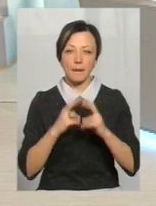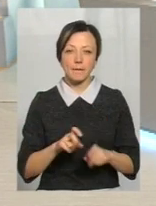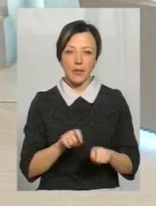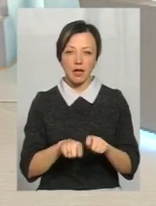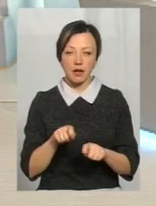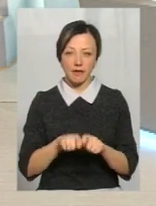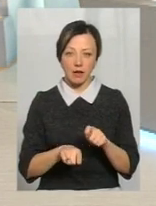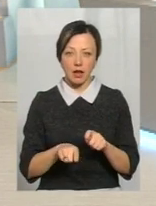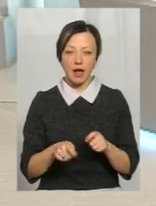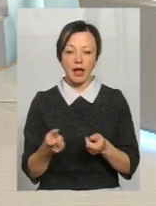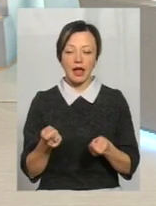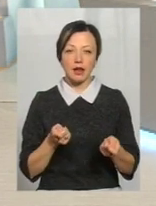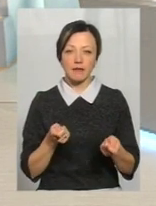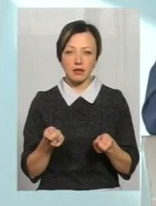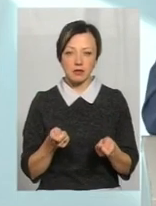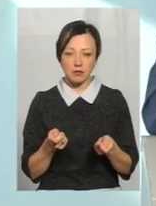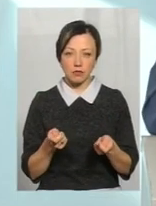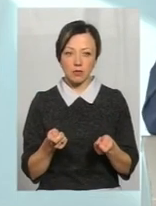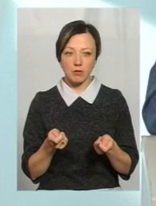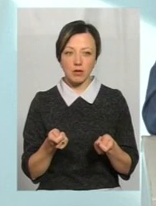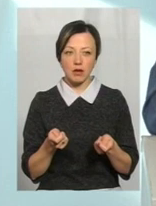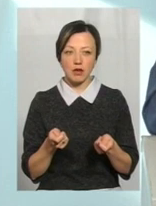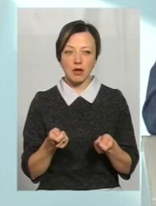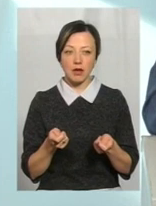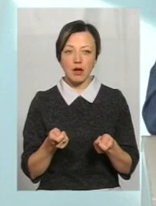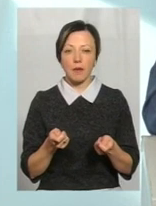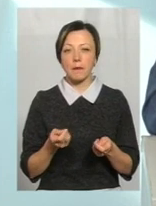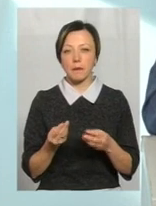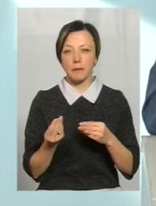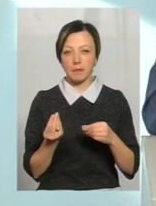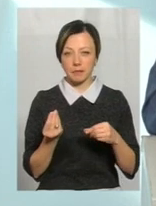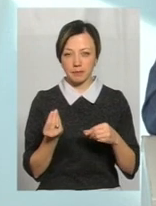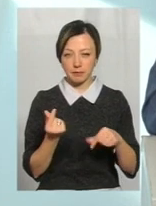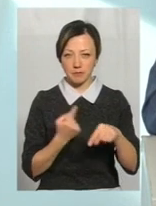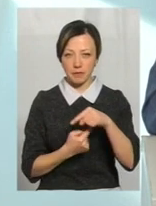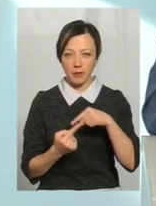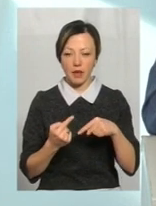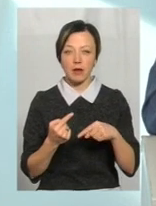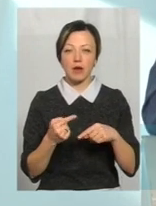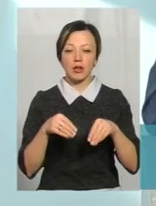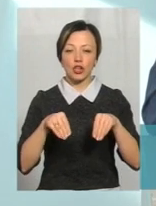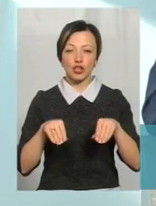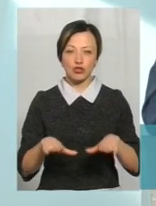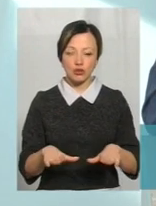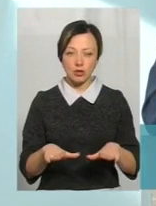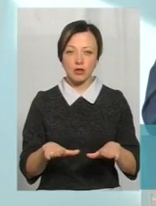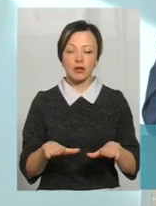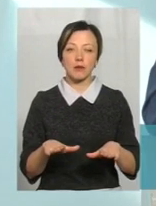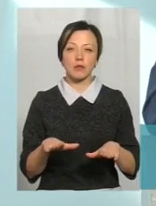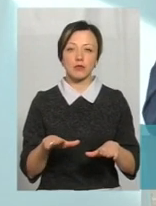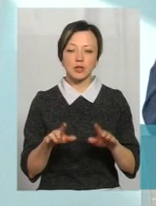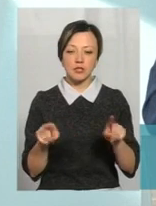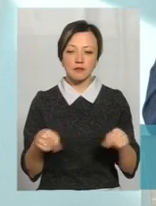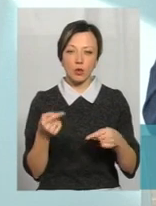керівництвом адміністрації фізичної особи підприємства Марсенюка було прийнято рішення і, відповідно, був